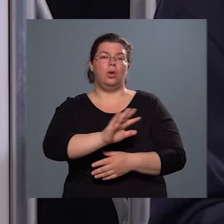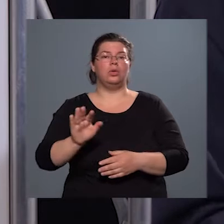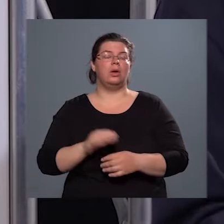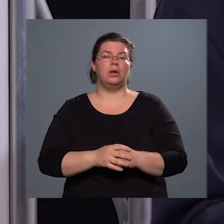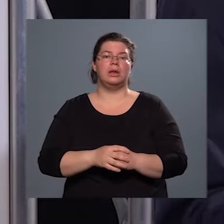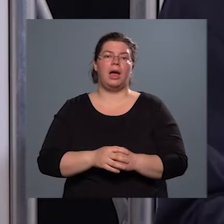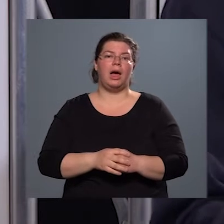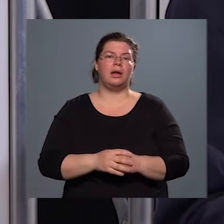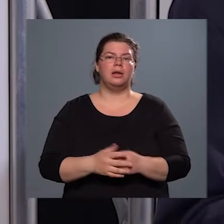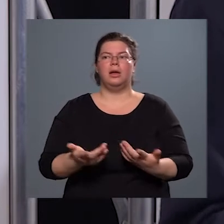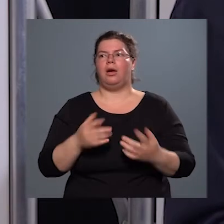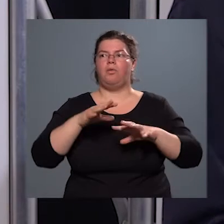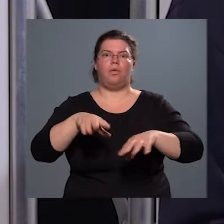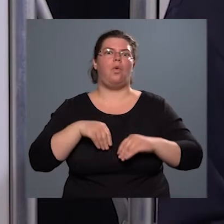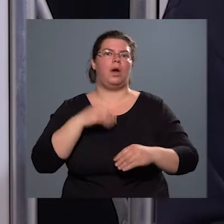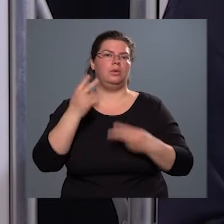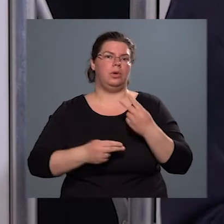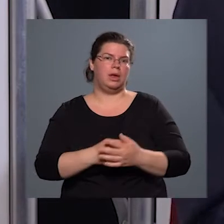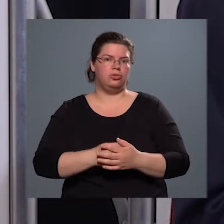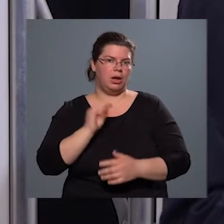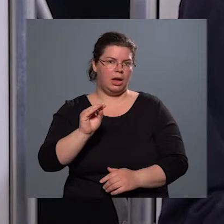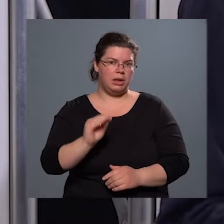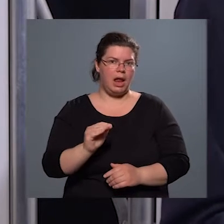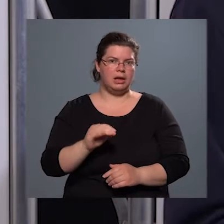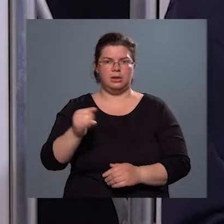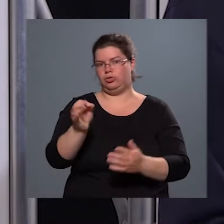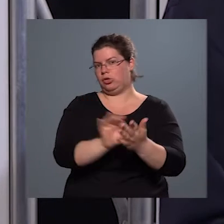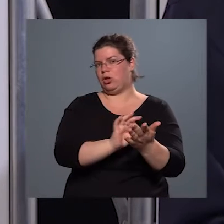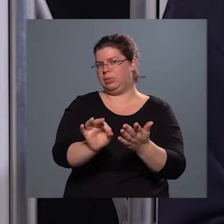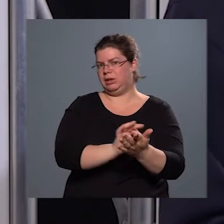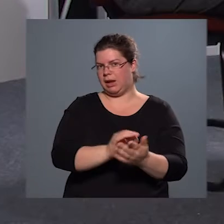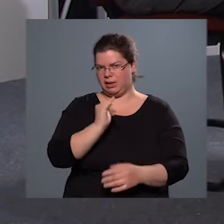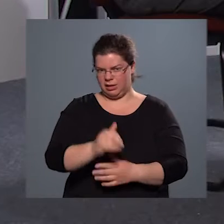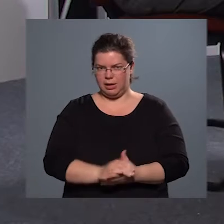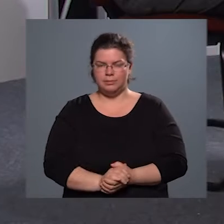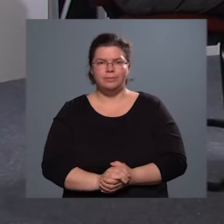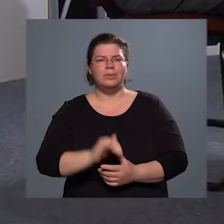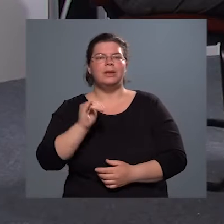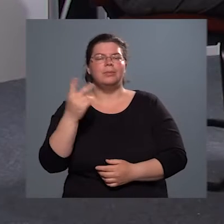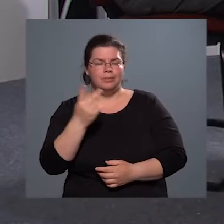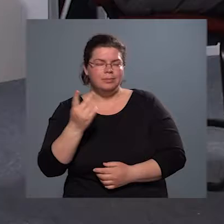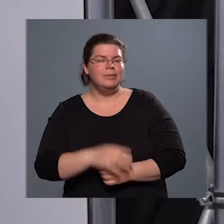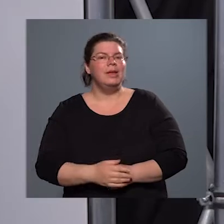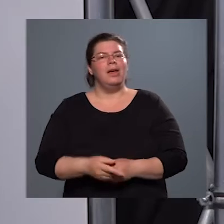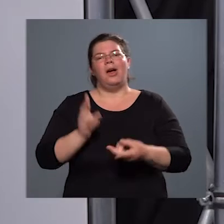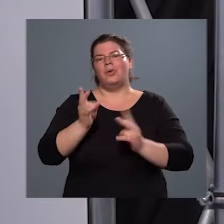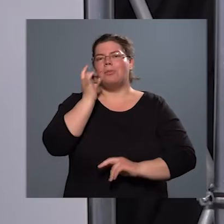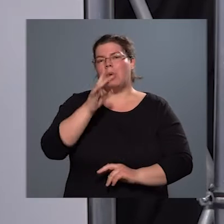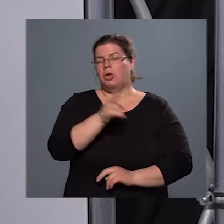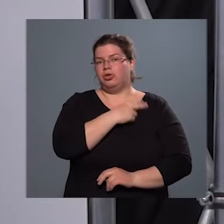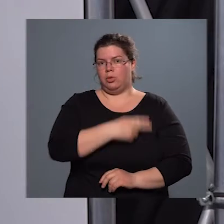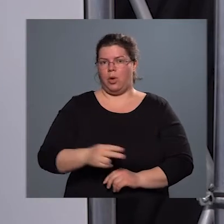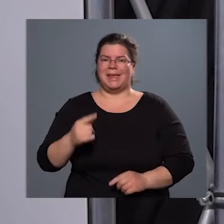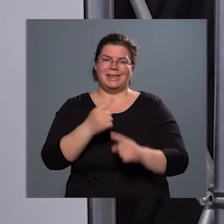a fogadókészséget jelenti, meg az adminisztrációt, ugye. Természetesen hiszen, ahogy a bajcsik kórház